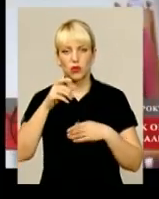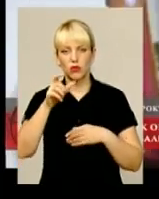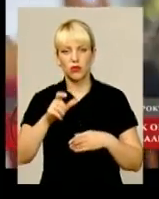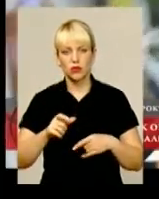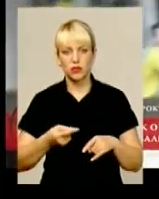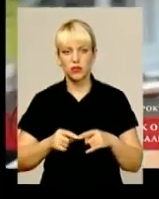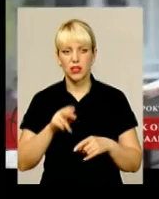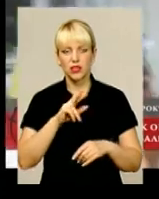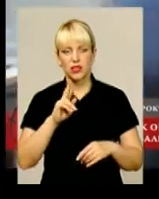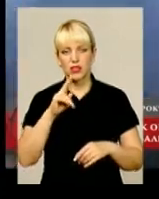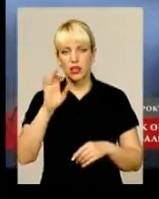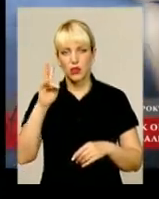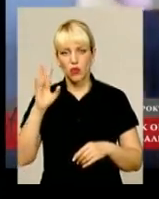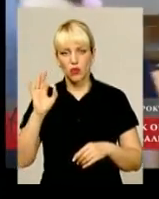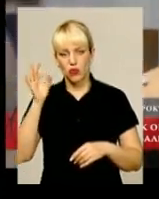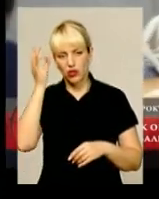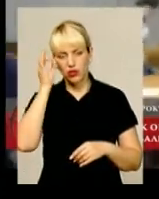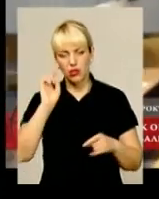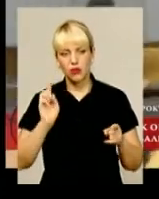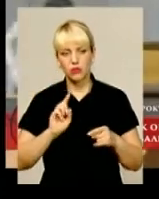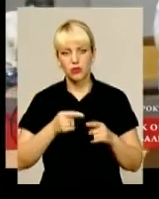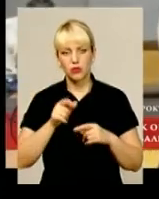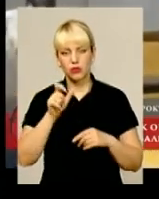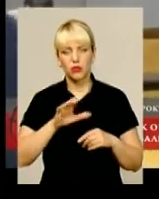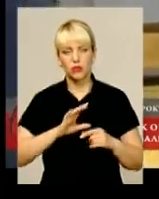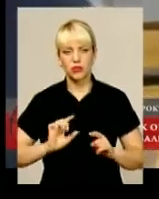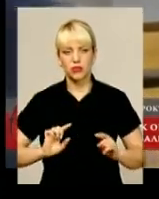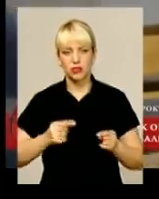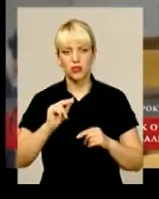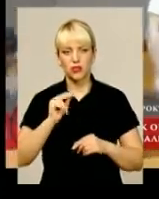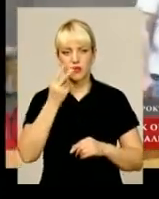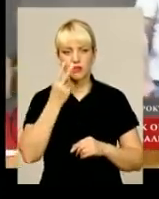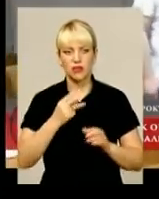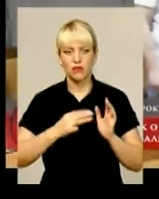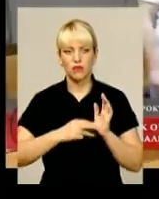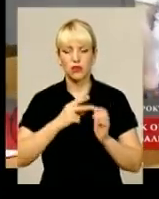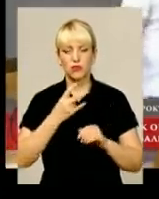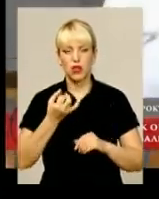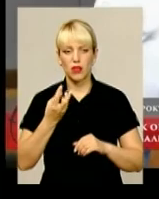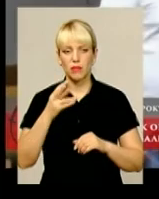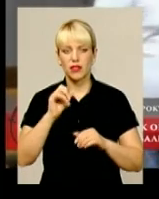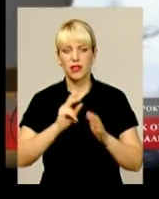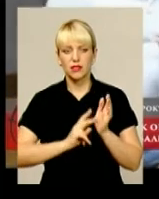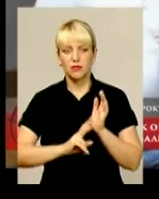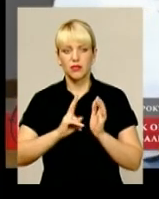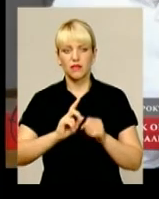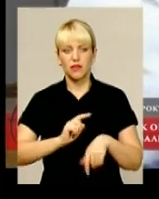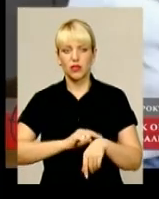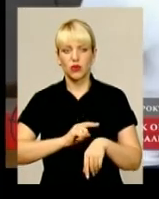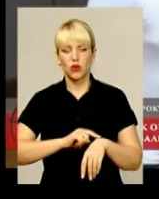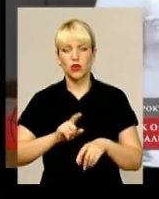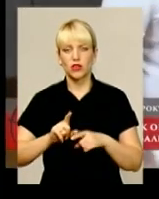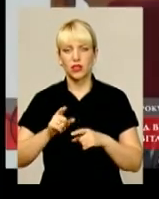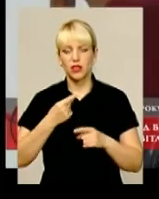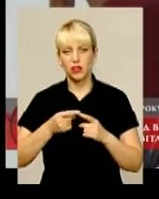Валерія Діяченка. Нагадаю, його затримали у четвер 28 липня на 72 години. Підприємцю інкримінують